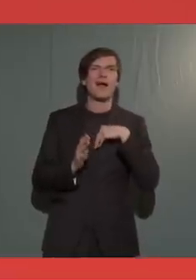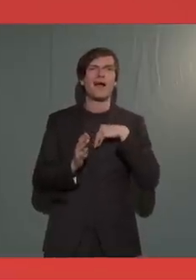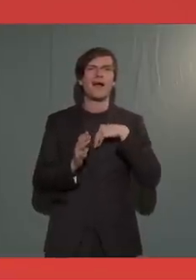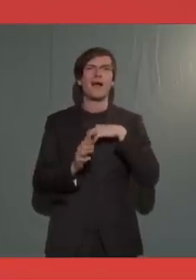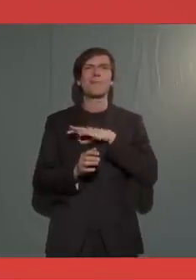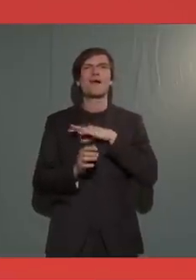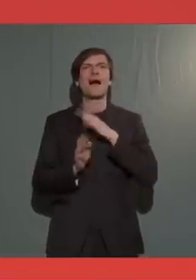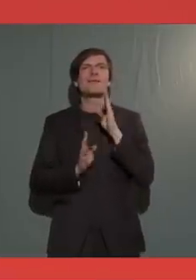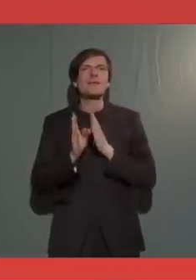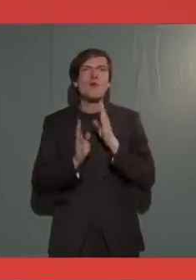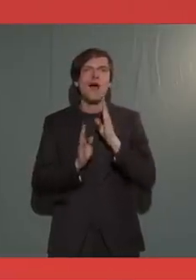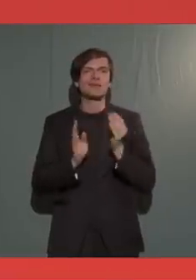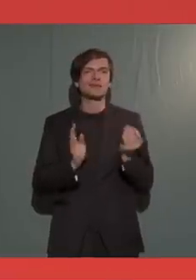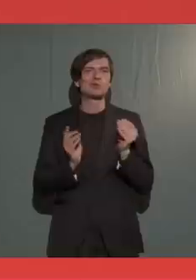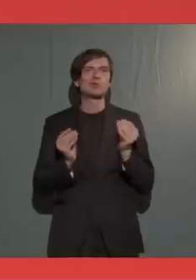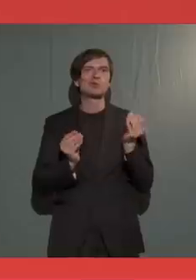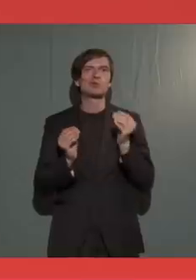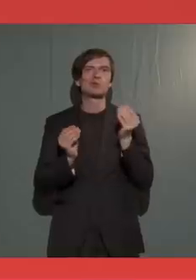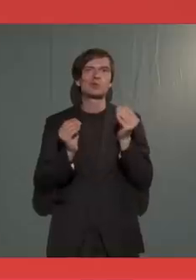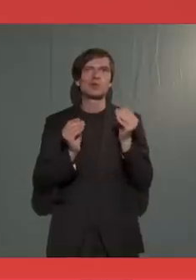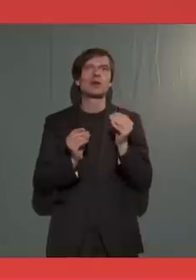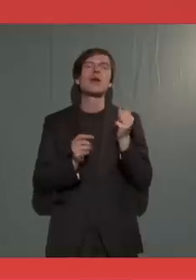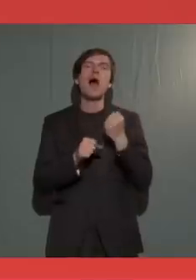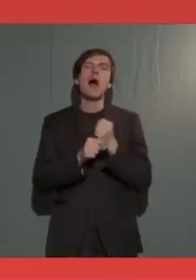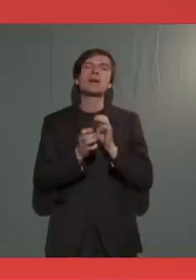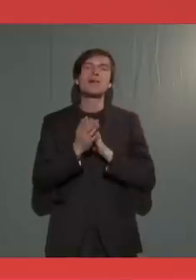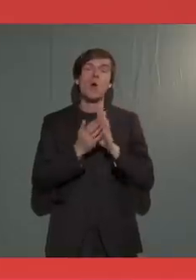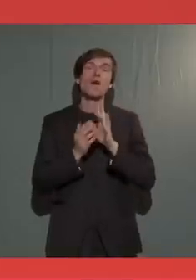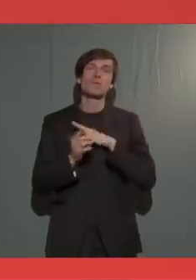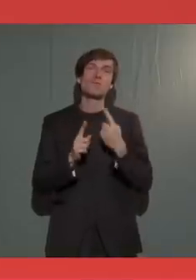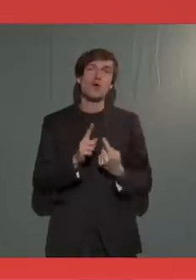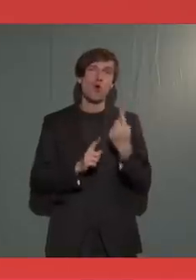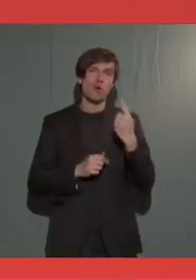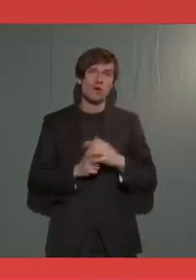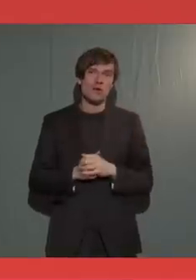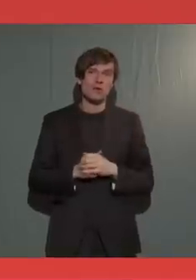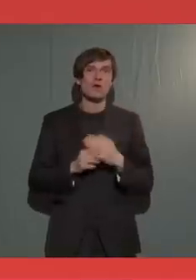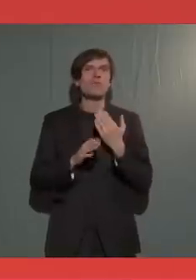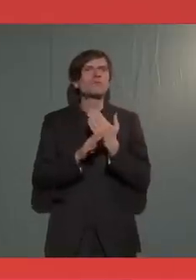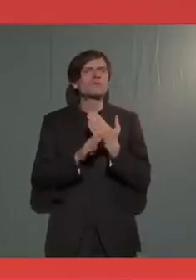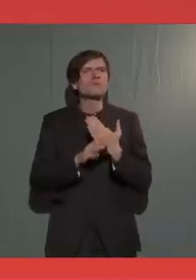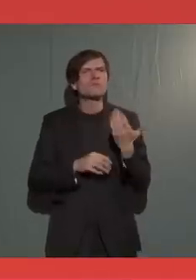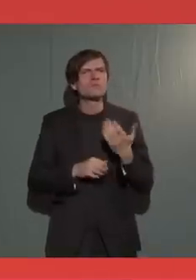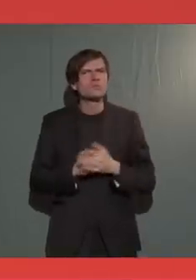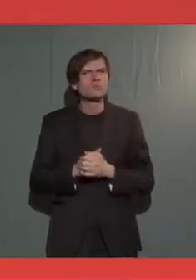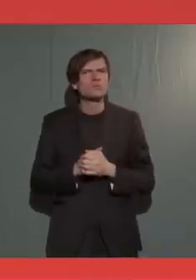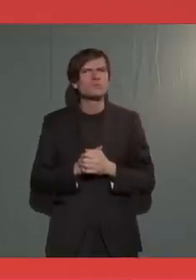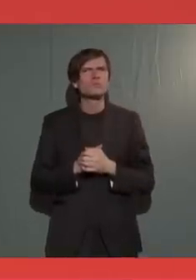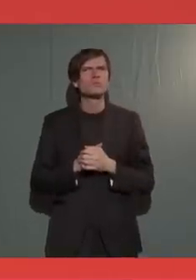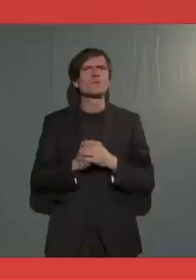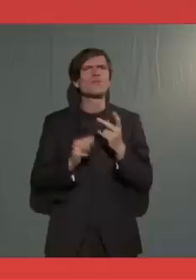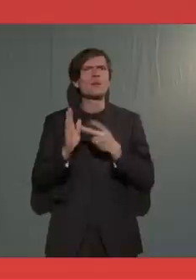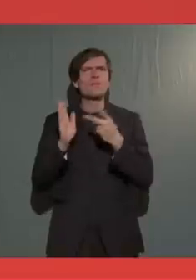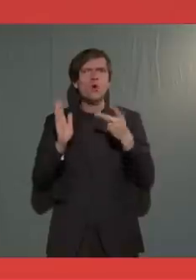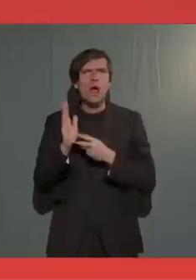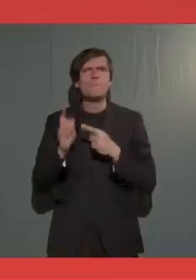gemacht haben, ist ein hoher Arbeitsaufwand, zum Beispiel der Prozess der Verabschiedung unseres